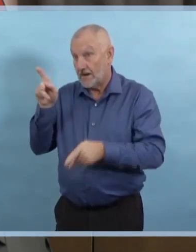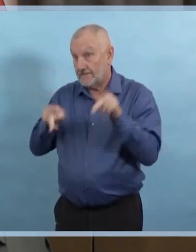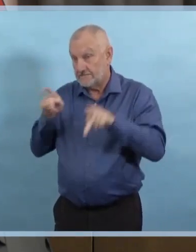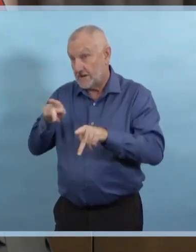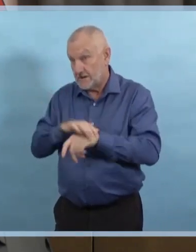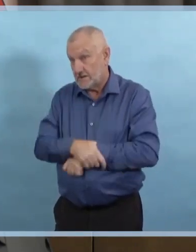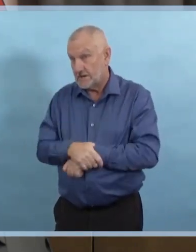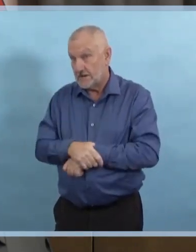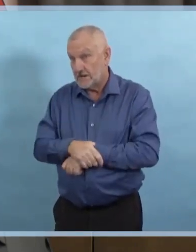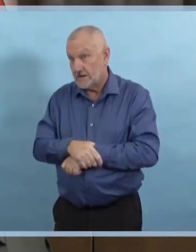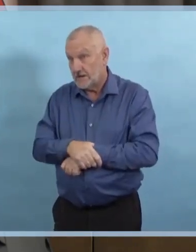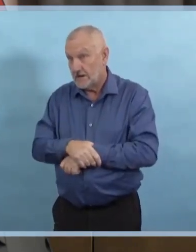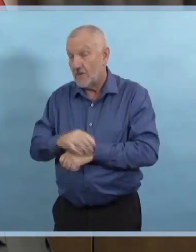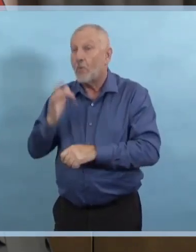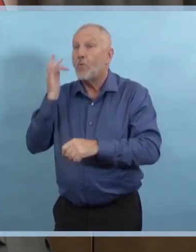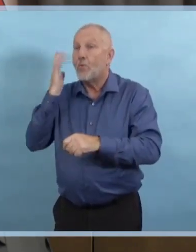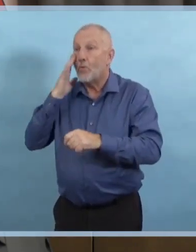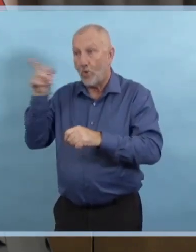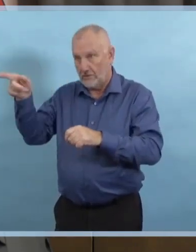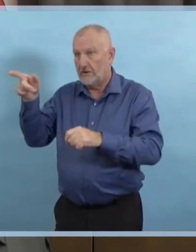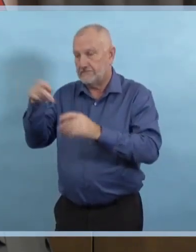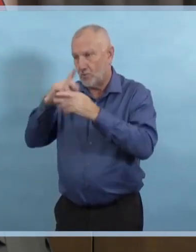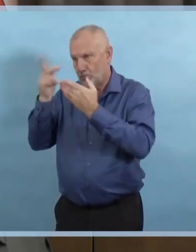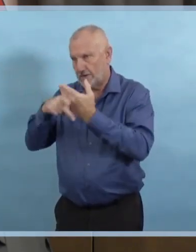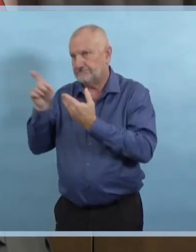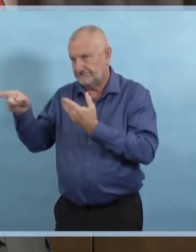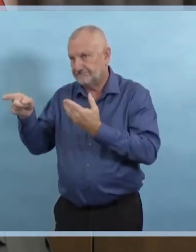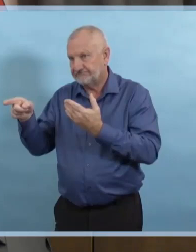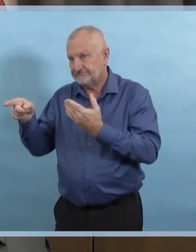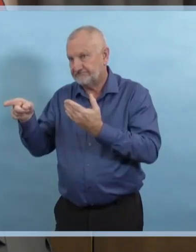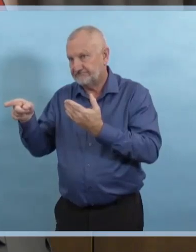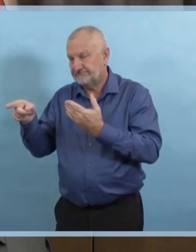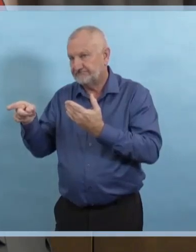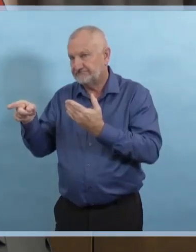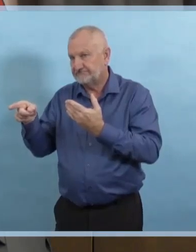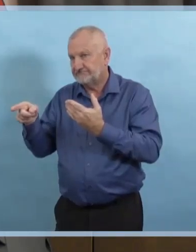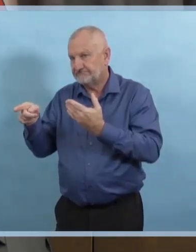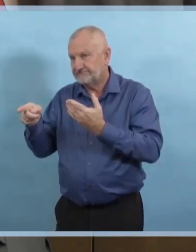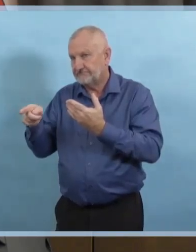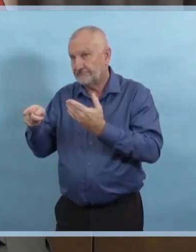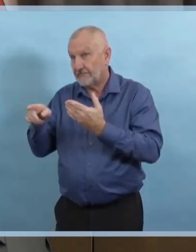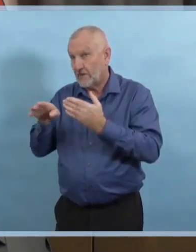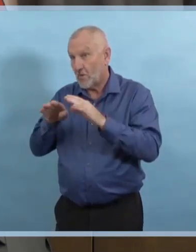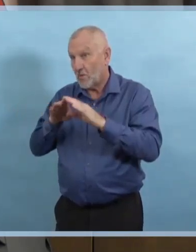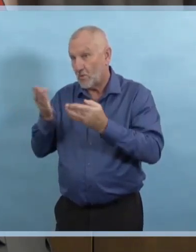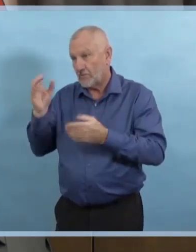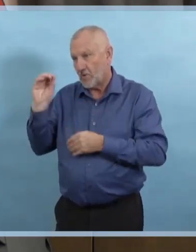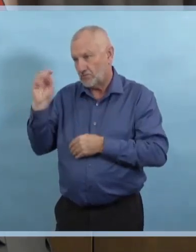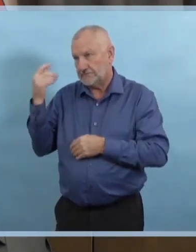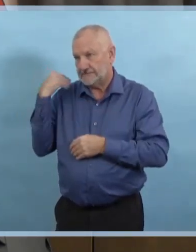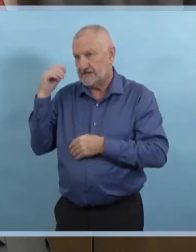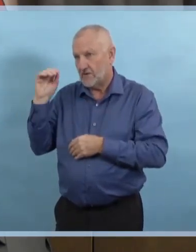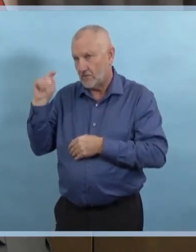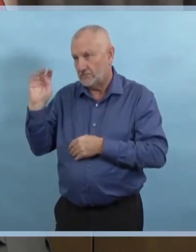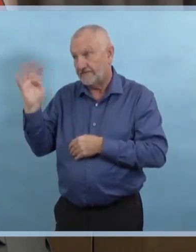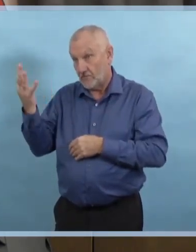le 4 octobre, nous avons eu 268 personnes qui se sont servies de cet espace.